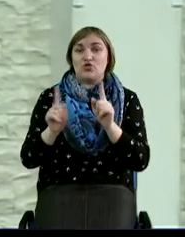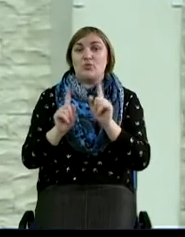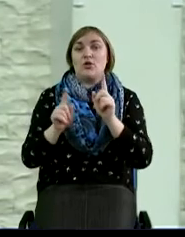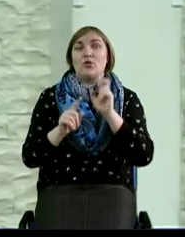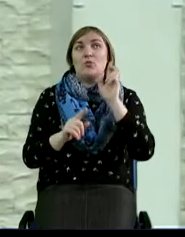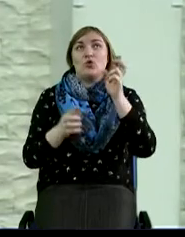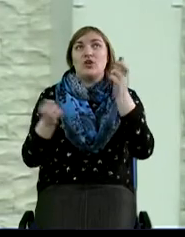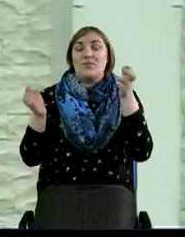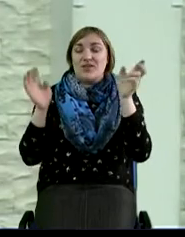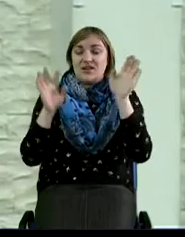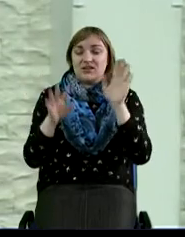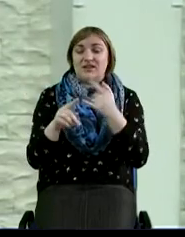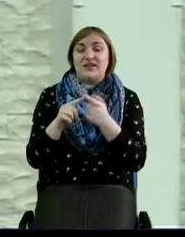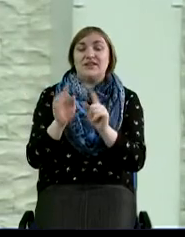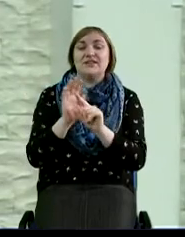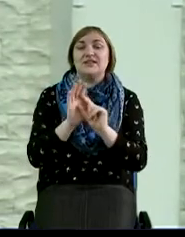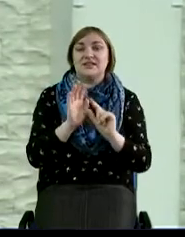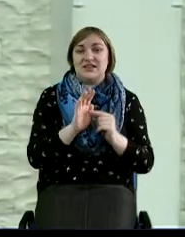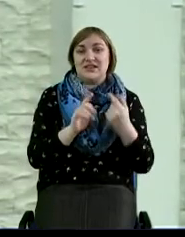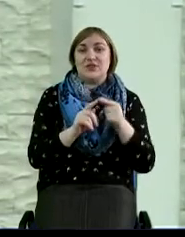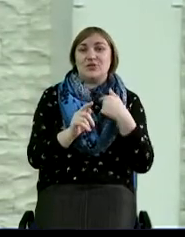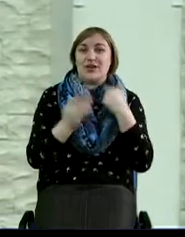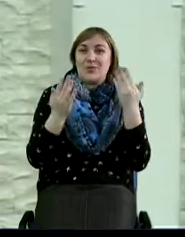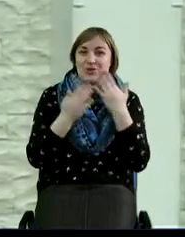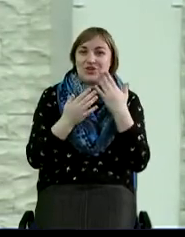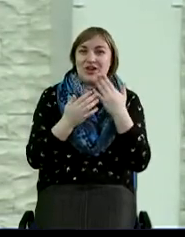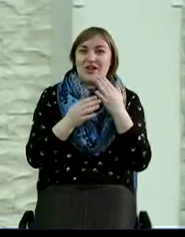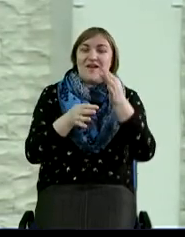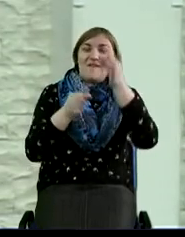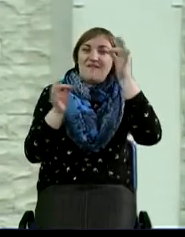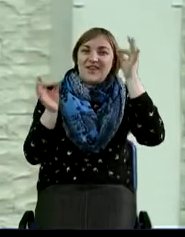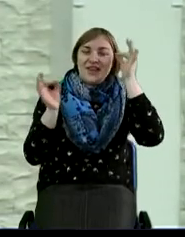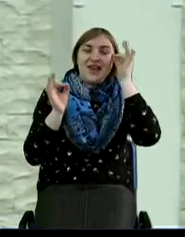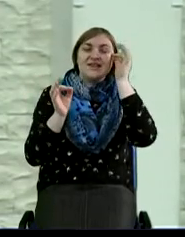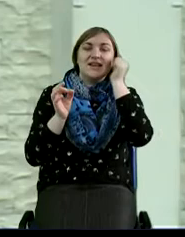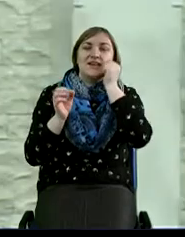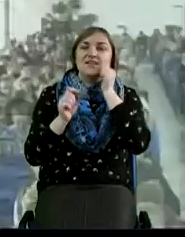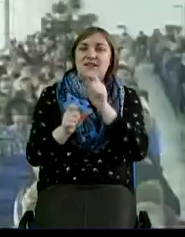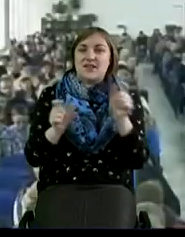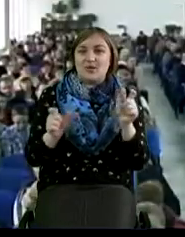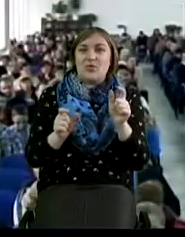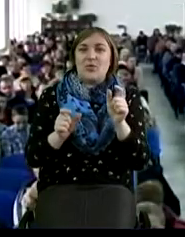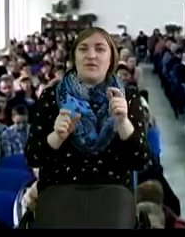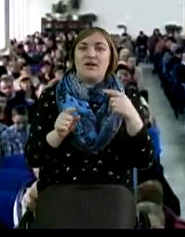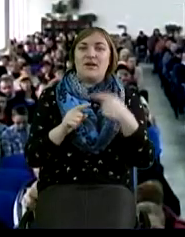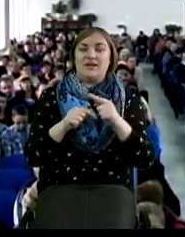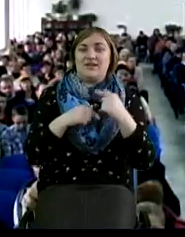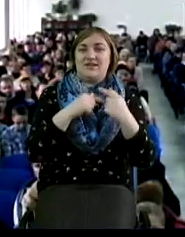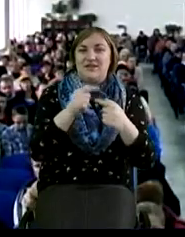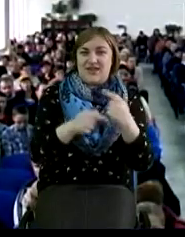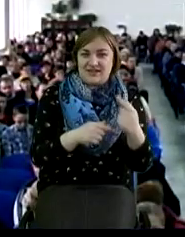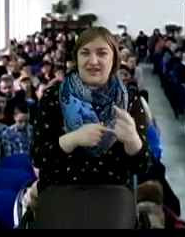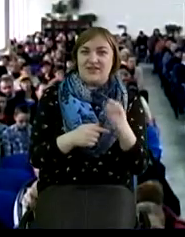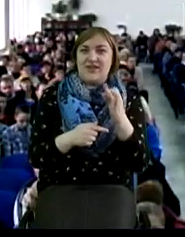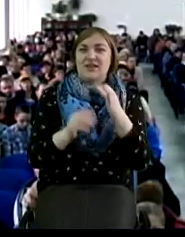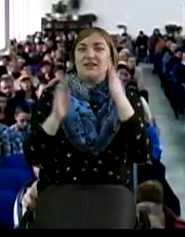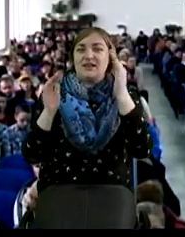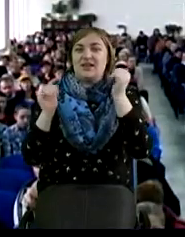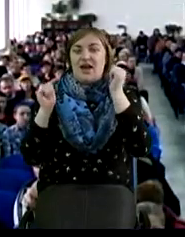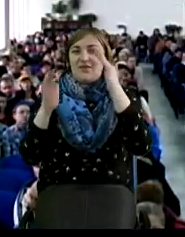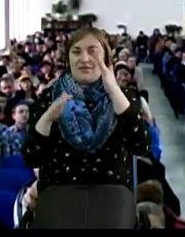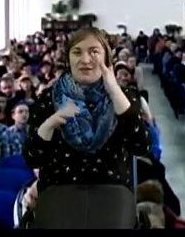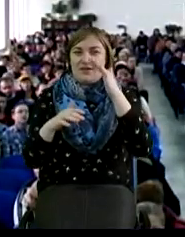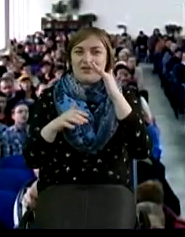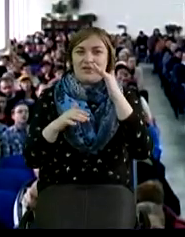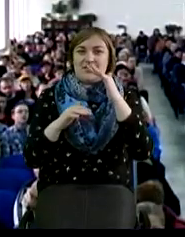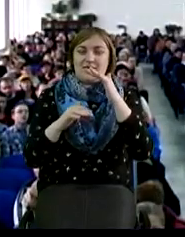благословение и эти стихи, которые я прочитал, что венец стариков, сыновья, сыновей и слава детей, родители их, эти стихи